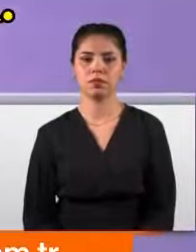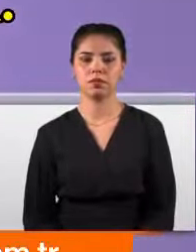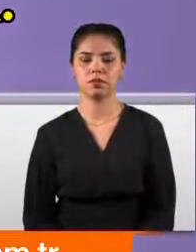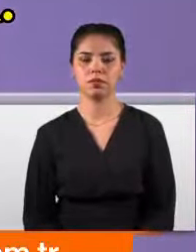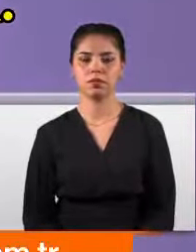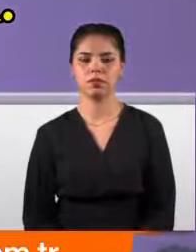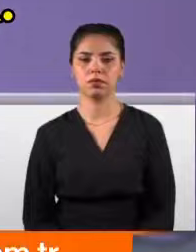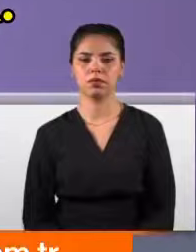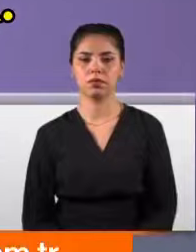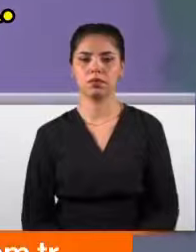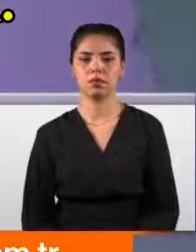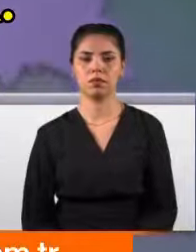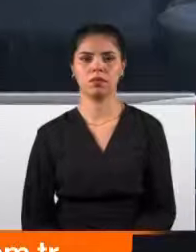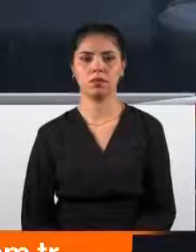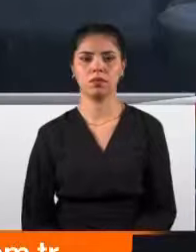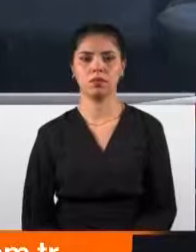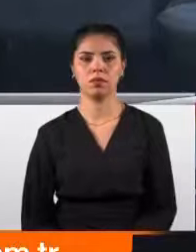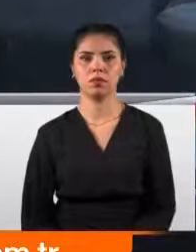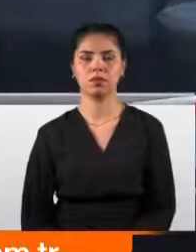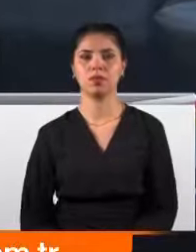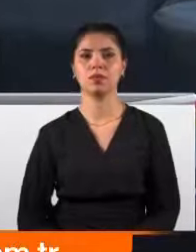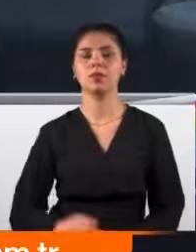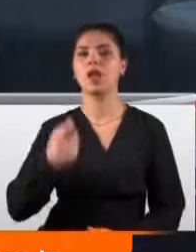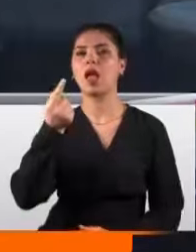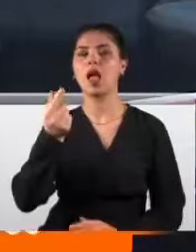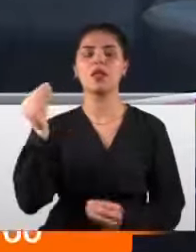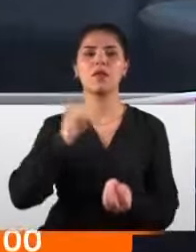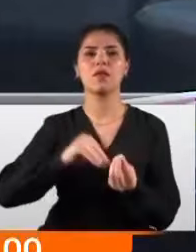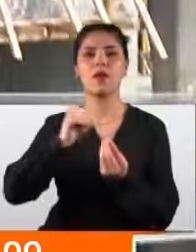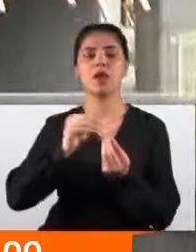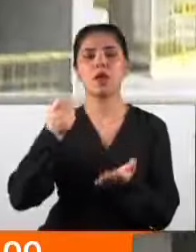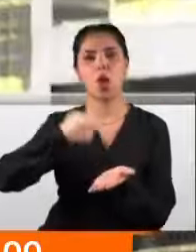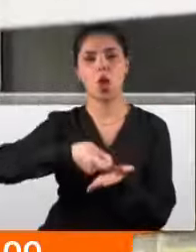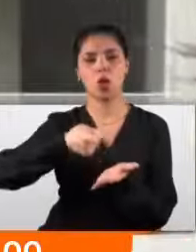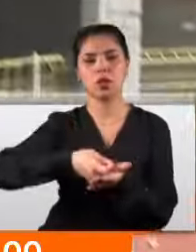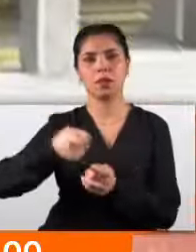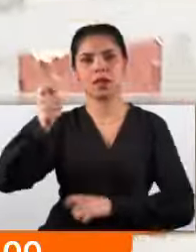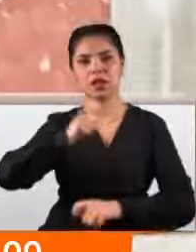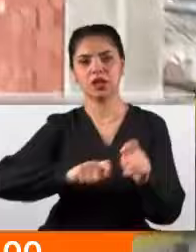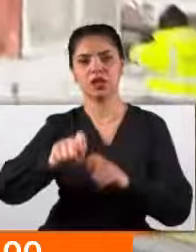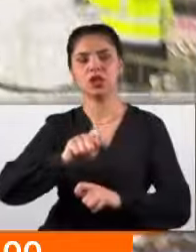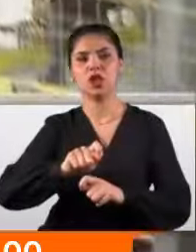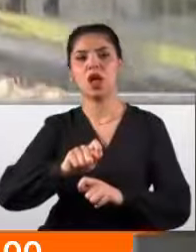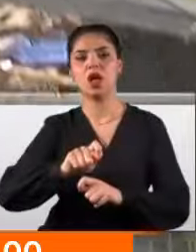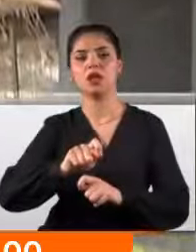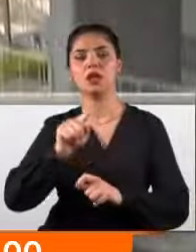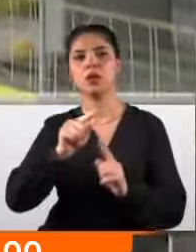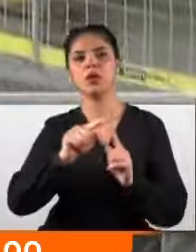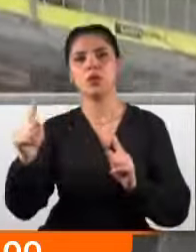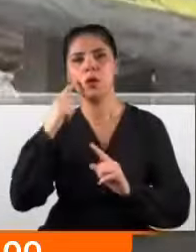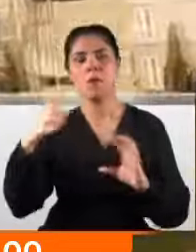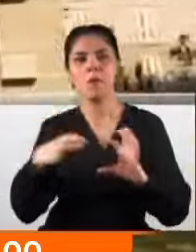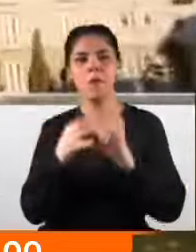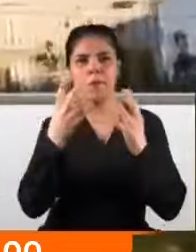çok daha kolay bir finansma modeli sağlamak. Düşük faizli kredinin ödemeleri ise inşaatın ilerleme seviyesine bağlı olarak